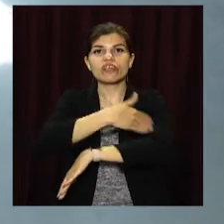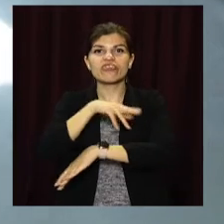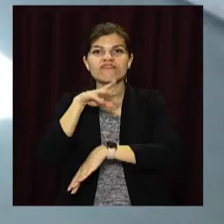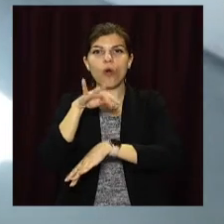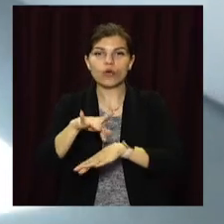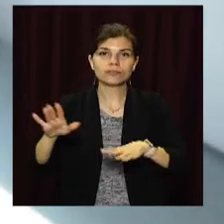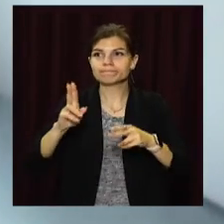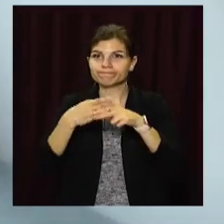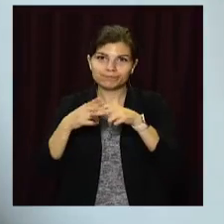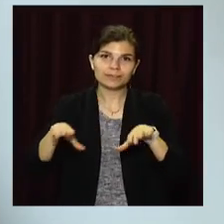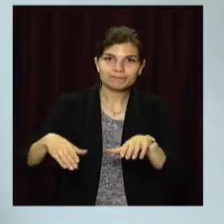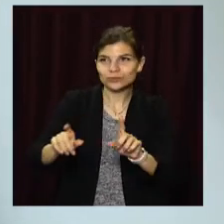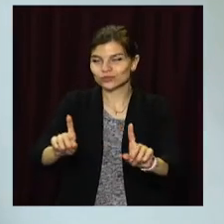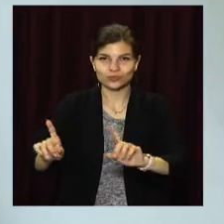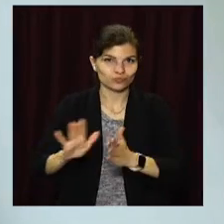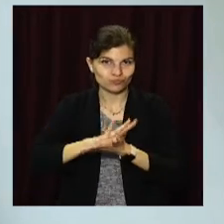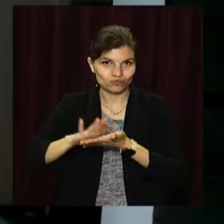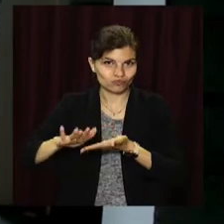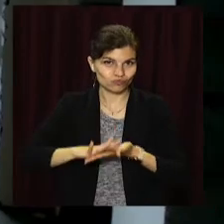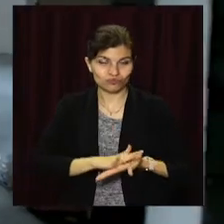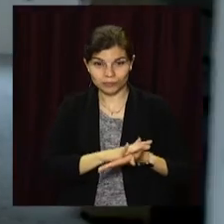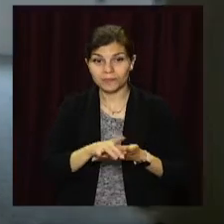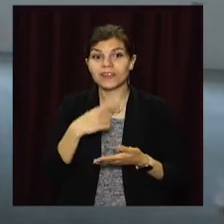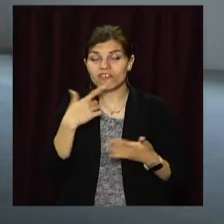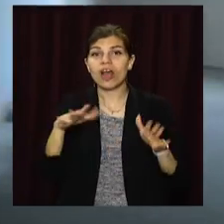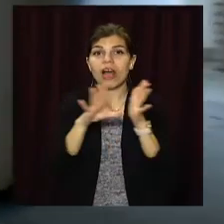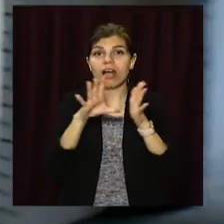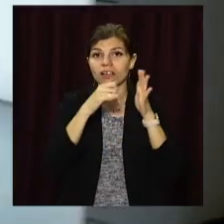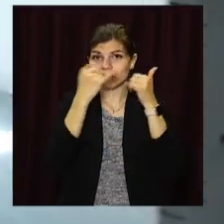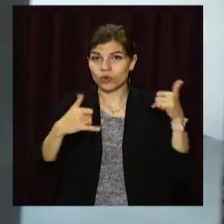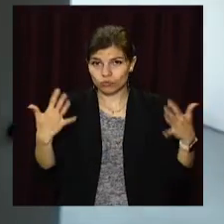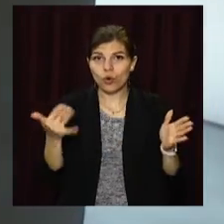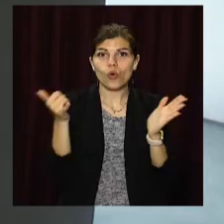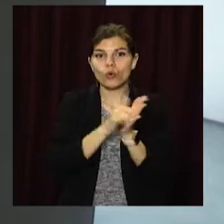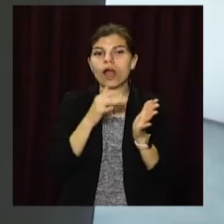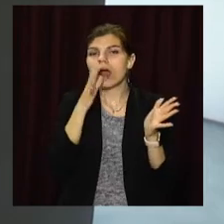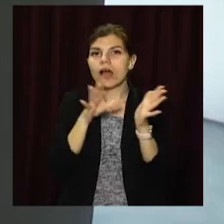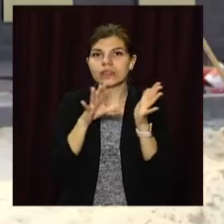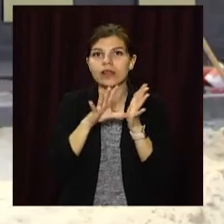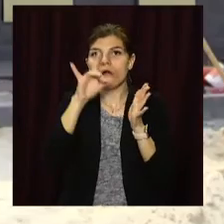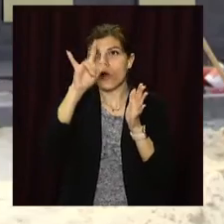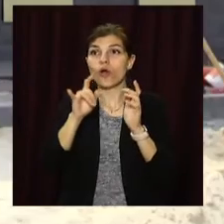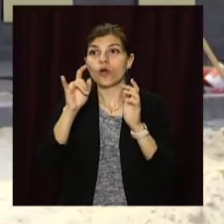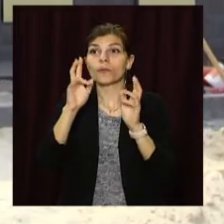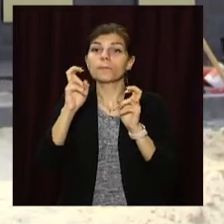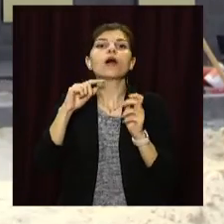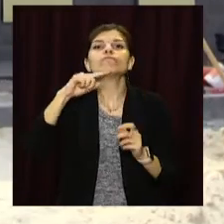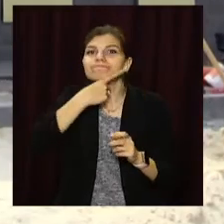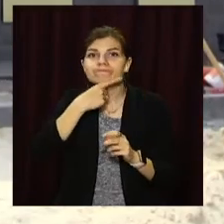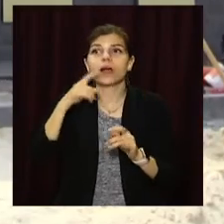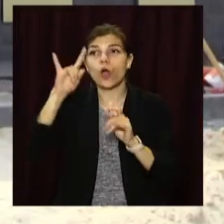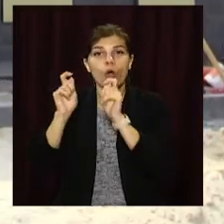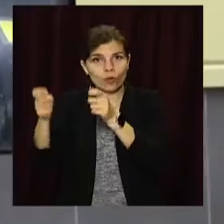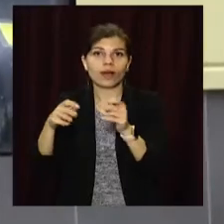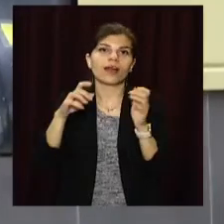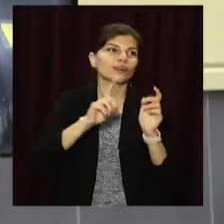До амбулаторії вже проклали комунікації. Всередині збунтували електромережі, встановили енергозберігаючі вікна та облаштували сучасну